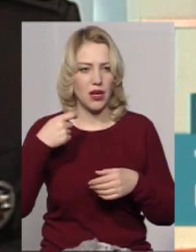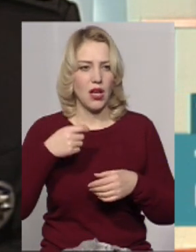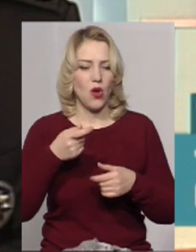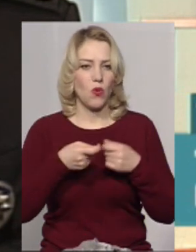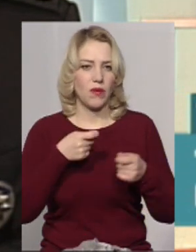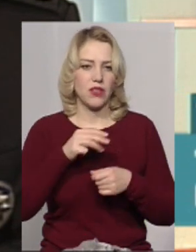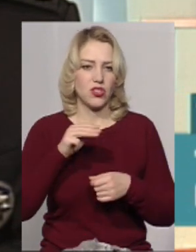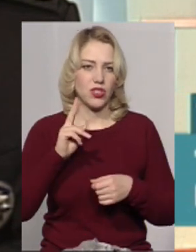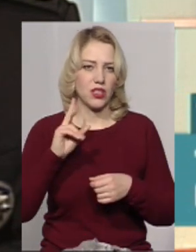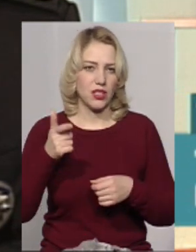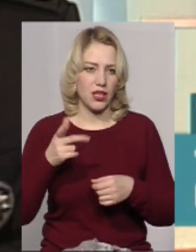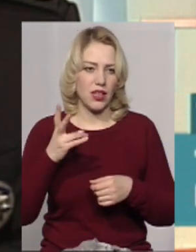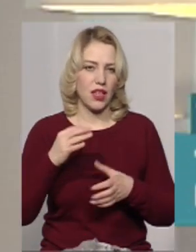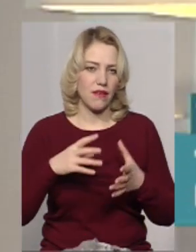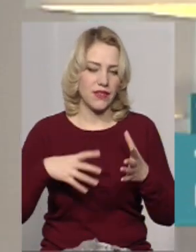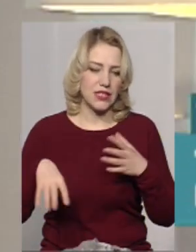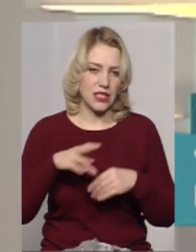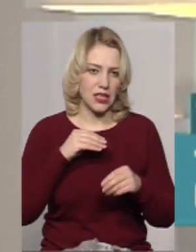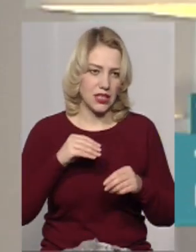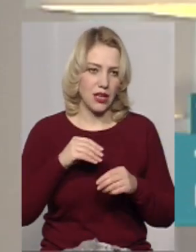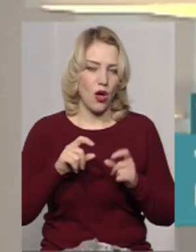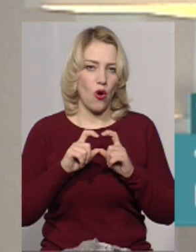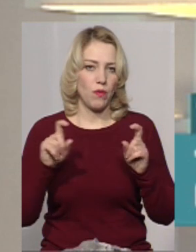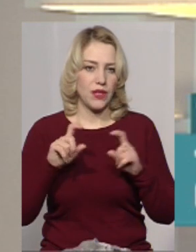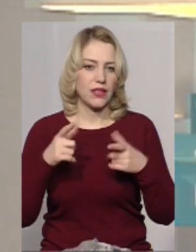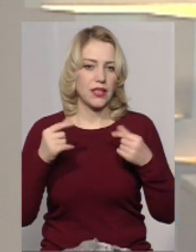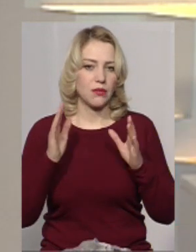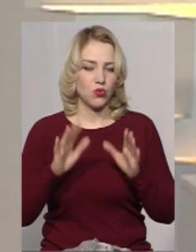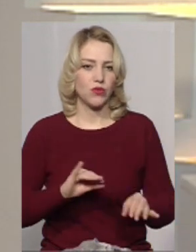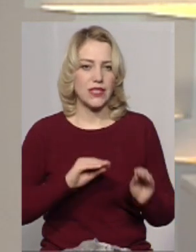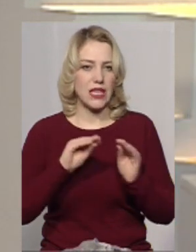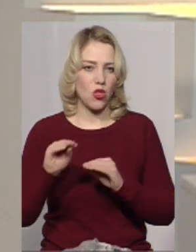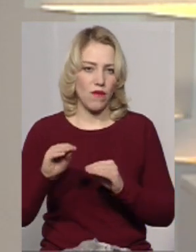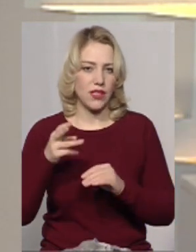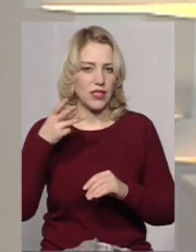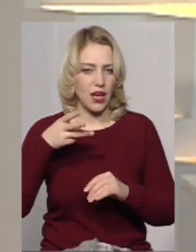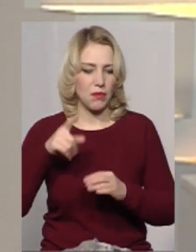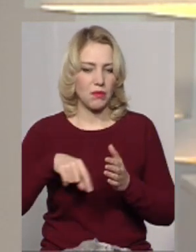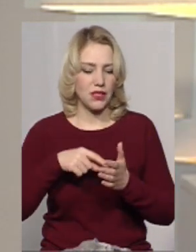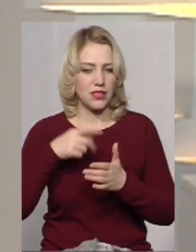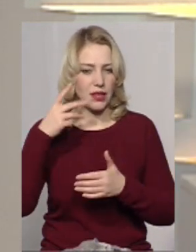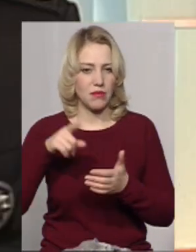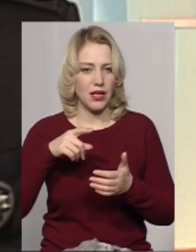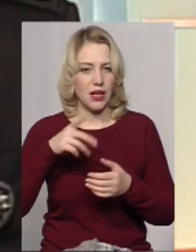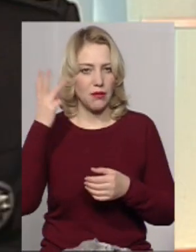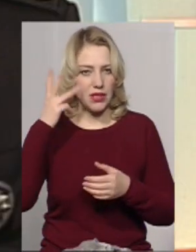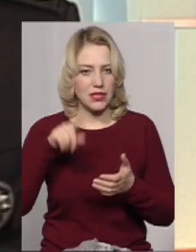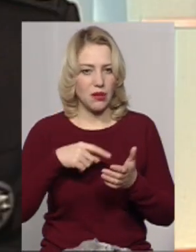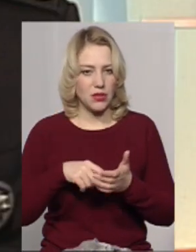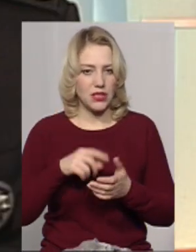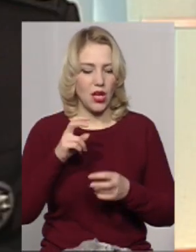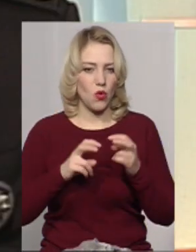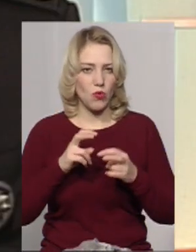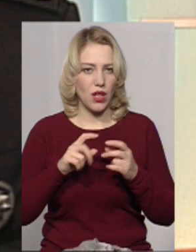-комунального господарства. На всіх об'єктах, де будуть встановлені камери, Хмельницьке міське комунальне підприємство, згідно